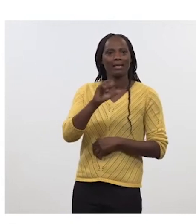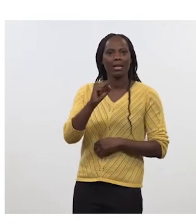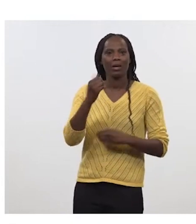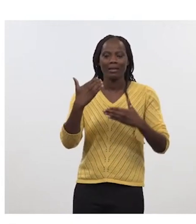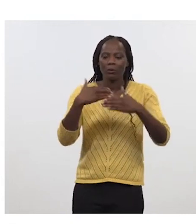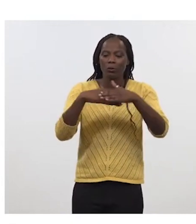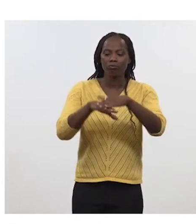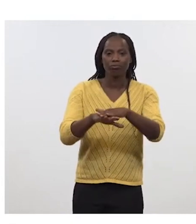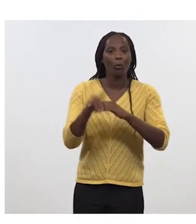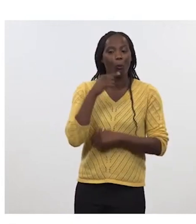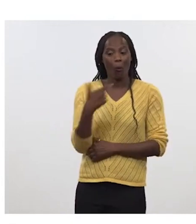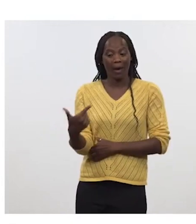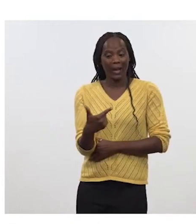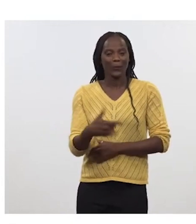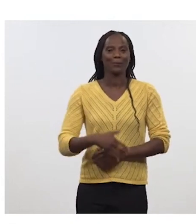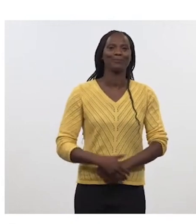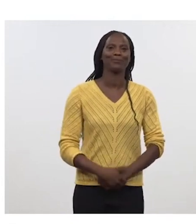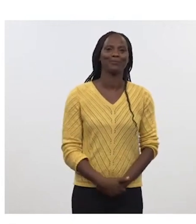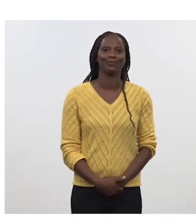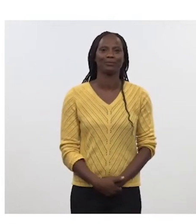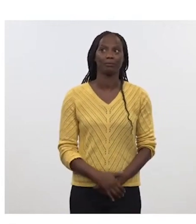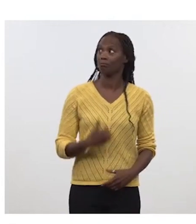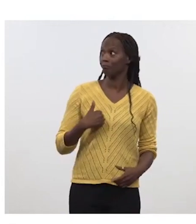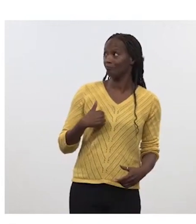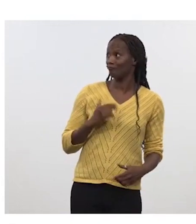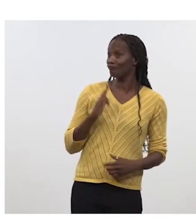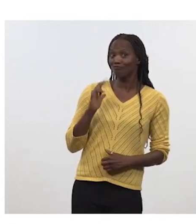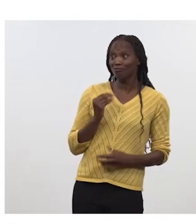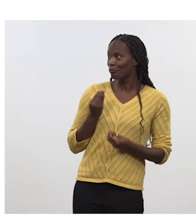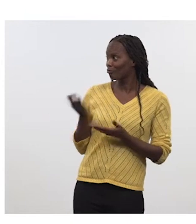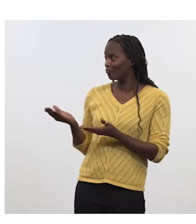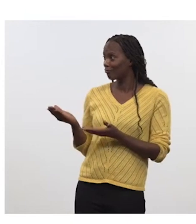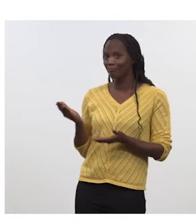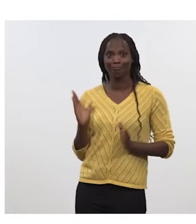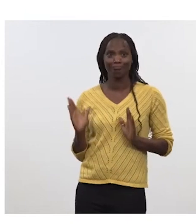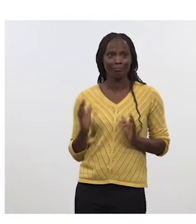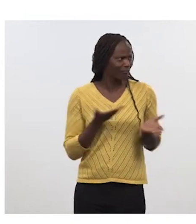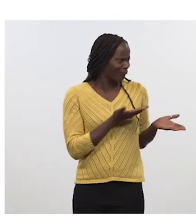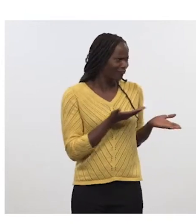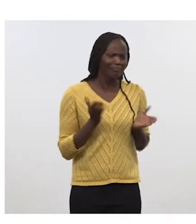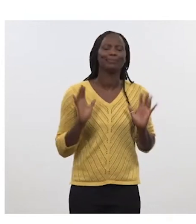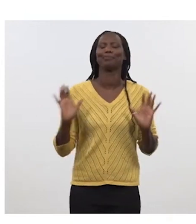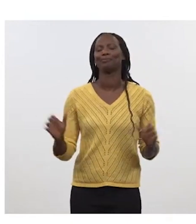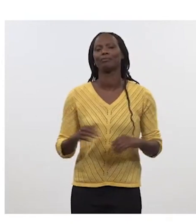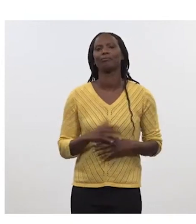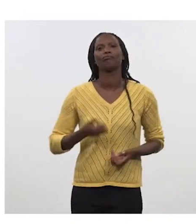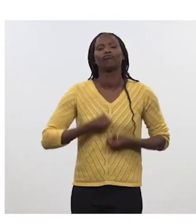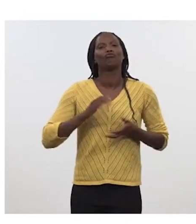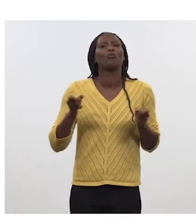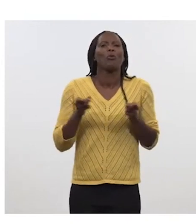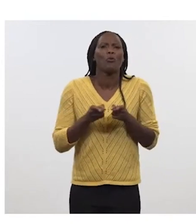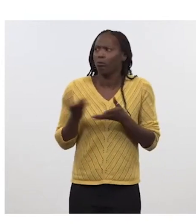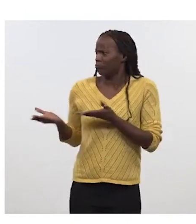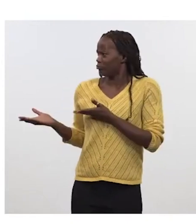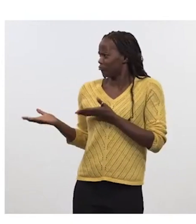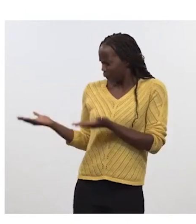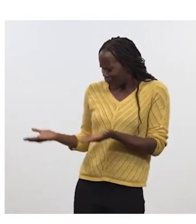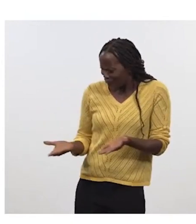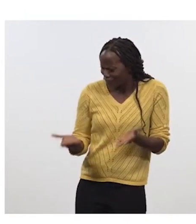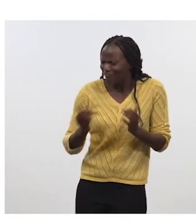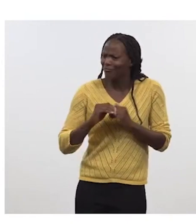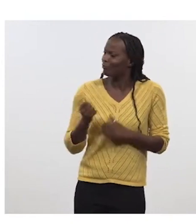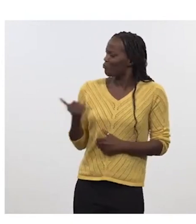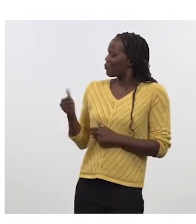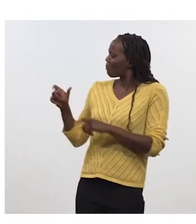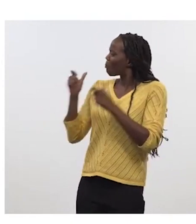pour les deux armées ? Je commence, Boris, ou... Comme tu veux. En deux mots. Vas-y, vas-y. Tu es